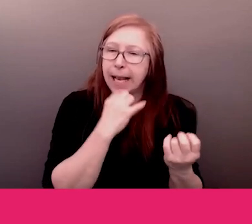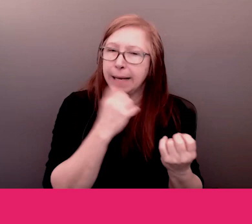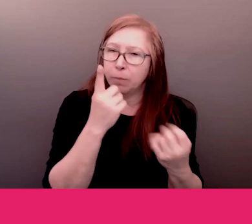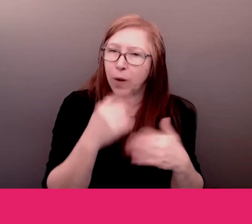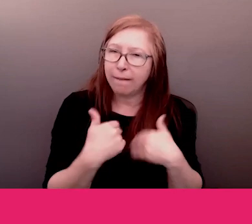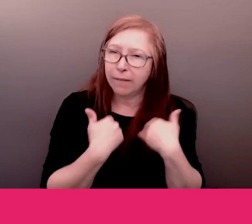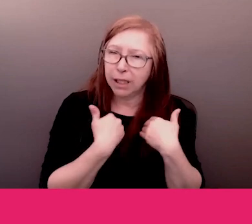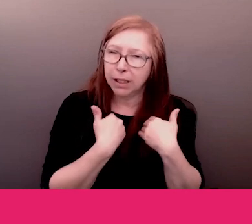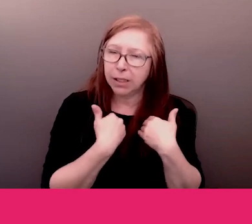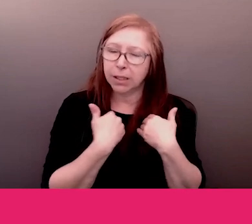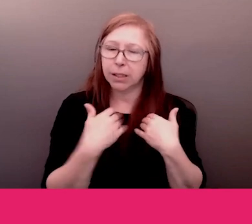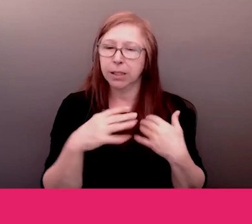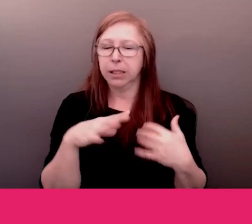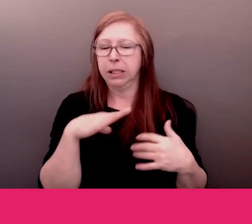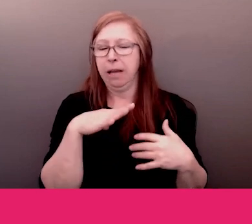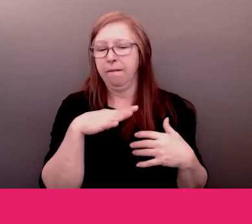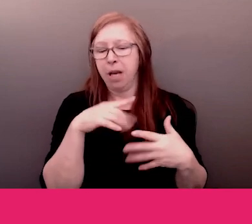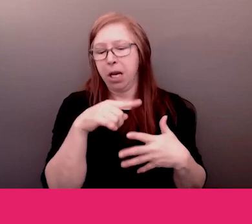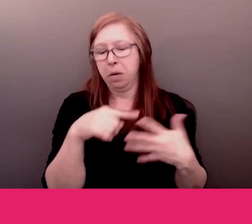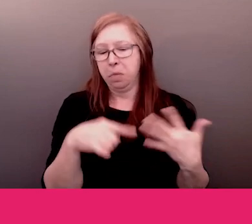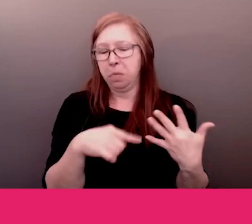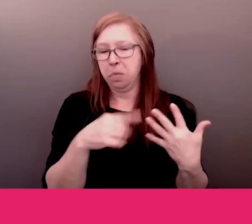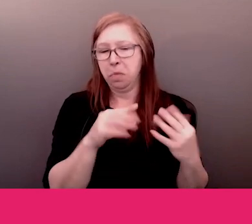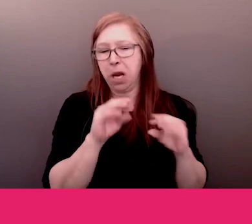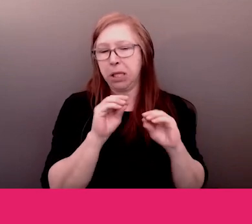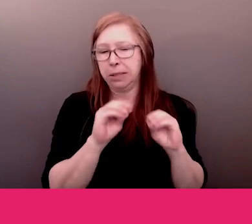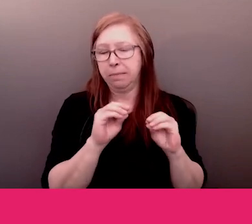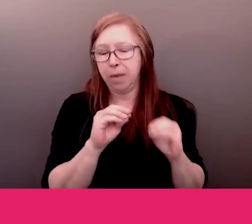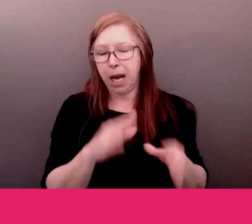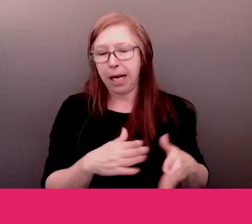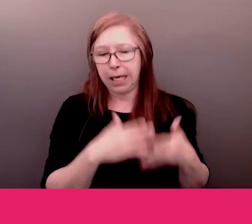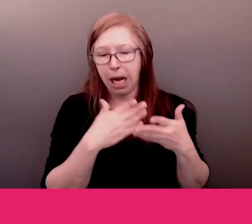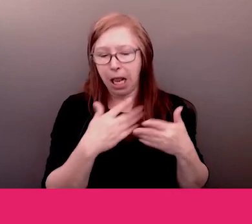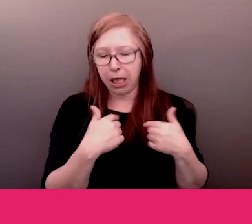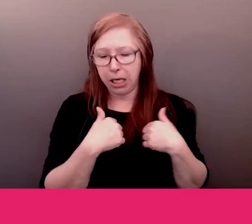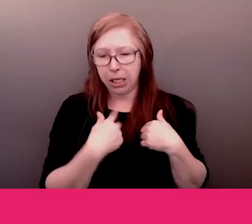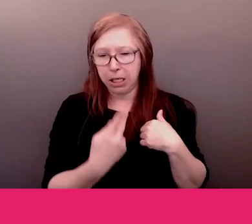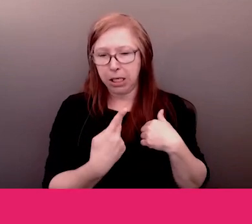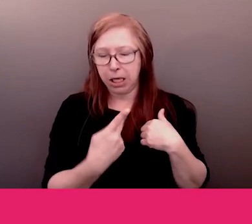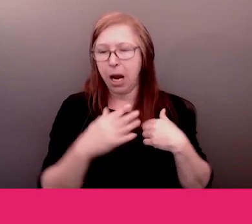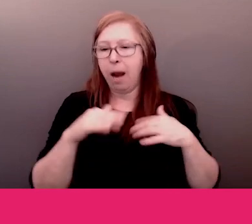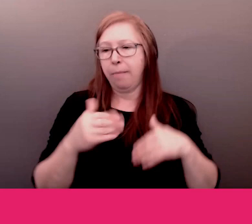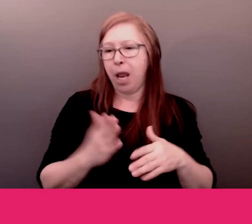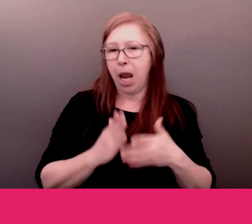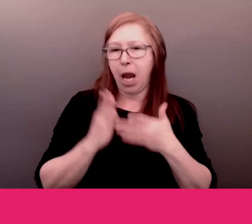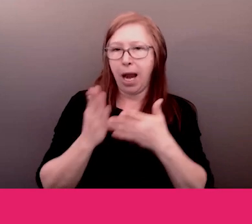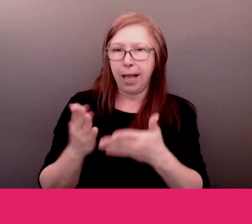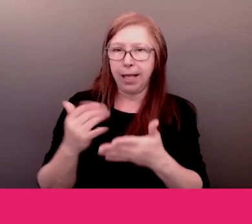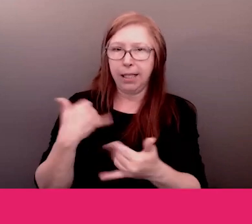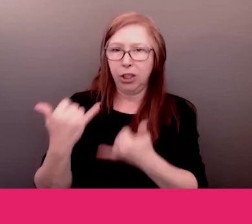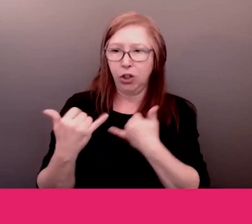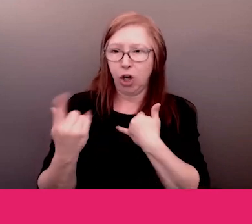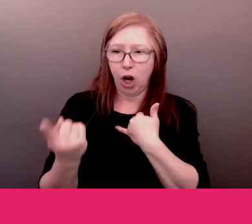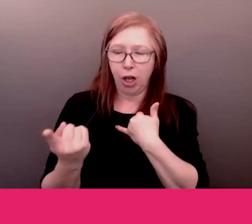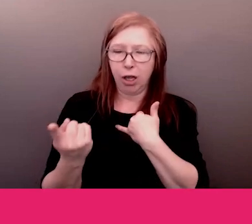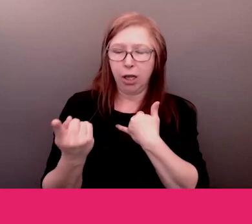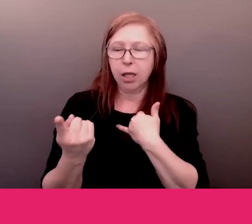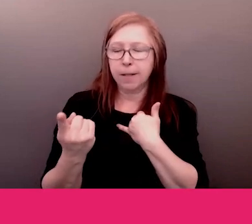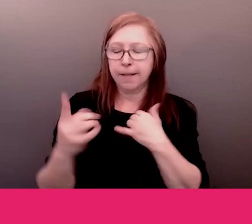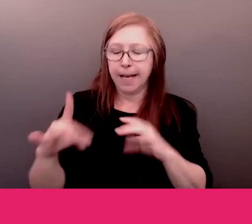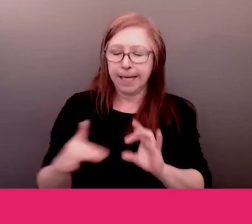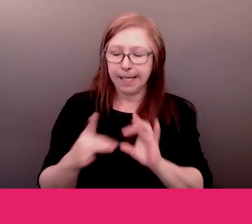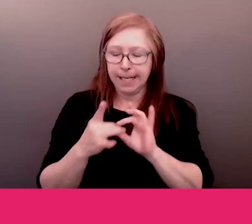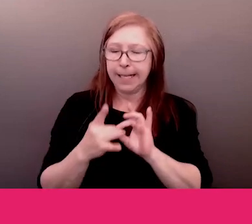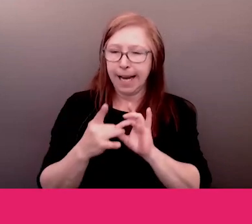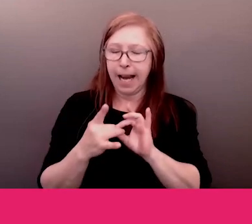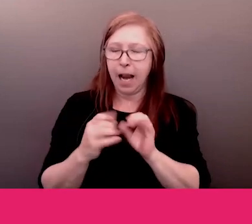Alex Guéno donc au niveau de traité 3 et dans ce travail c'était quelque chose sur la prévention